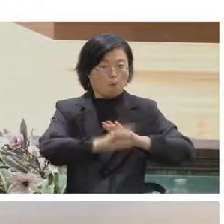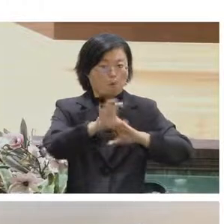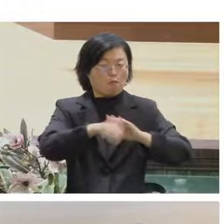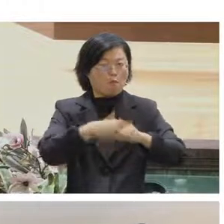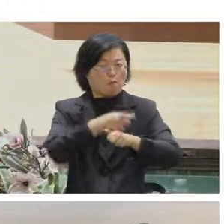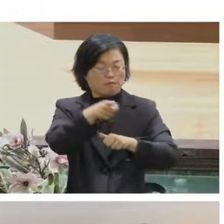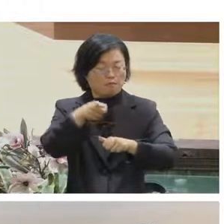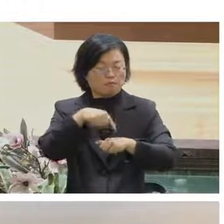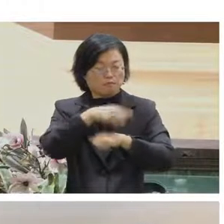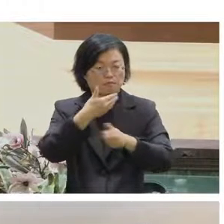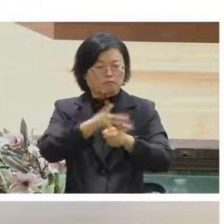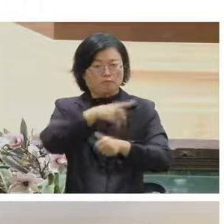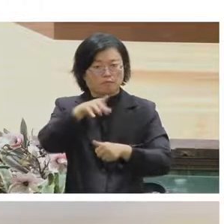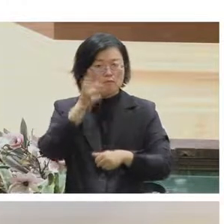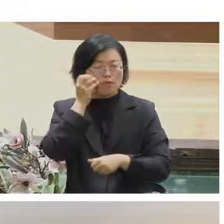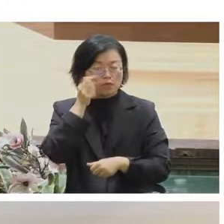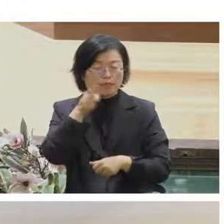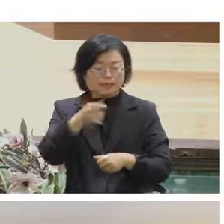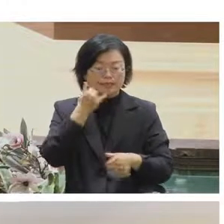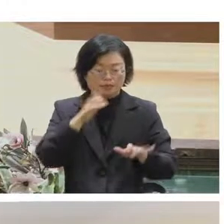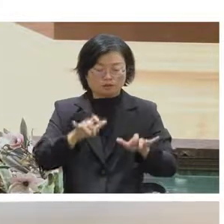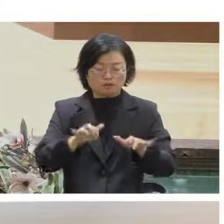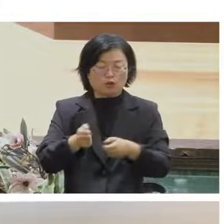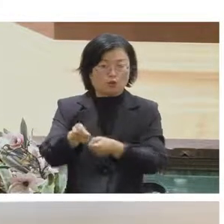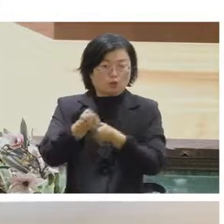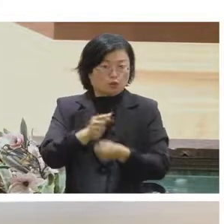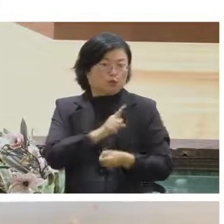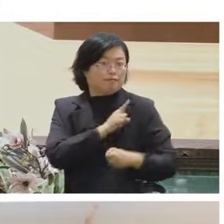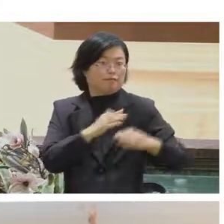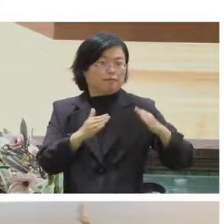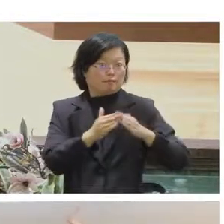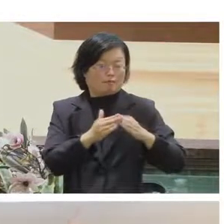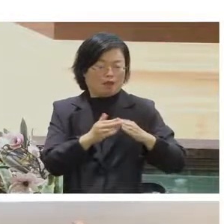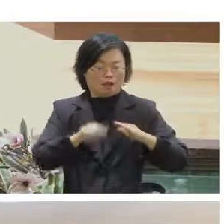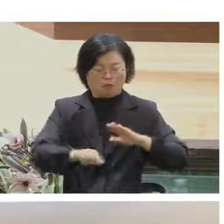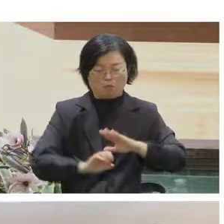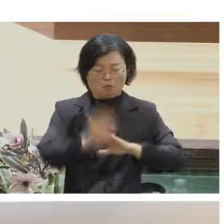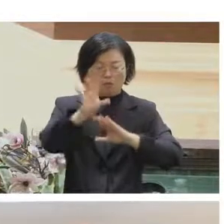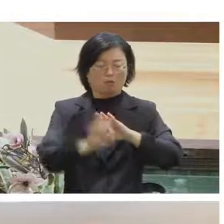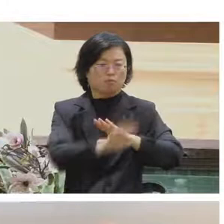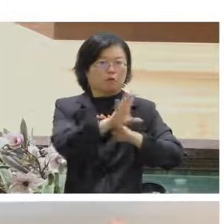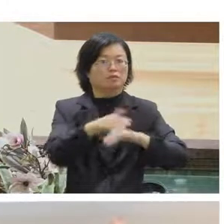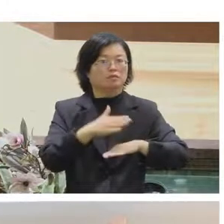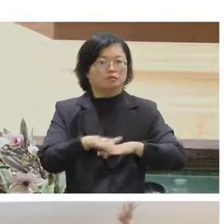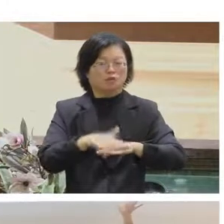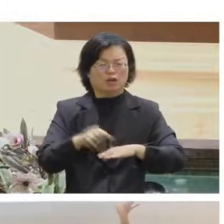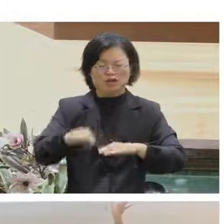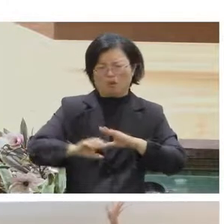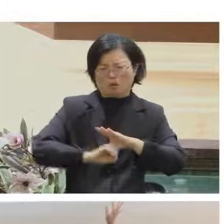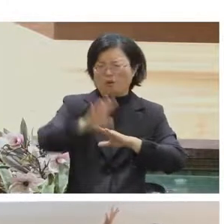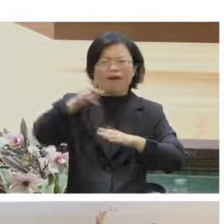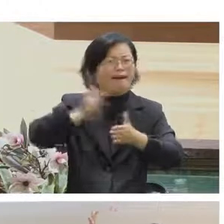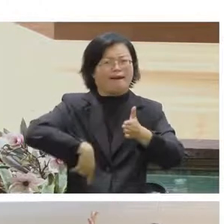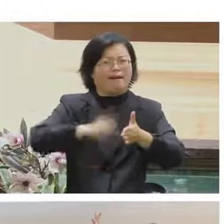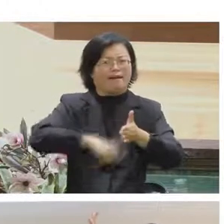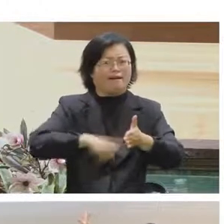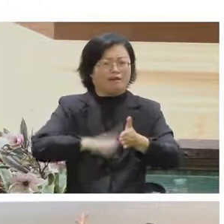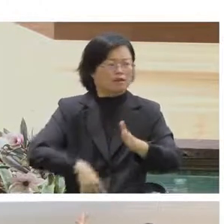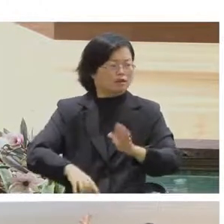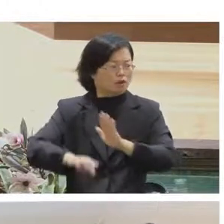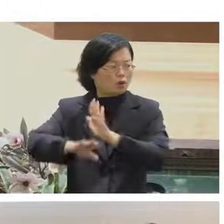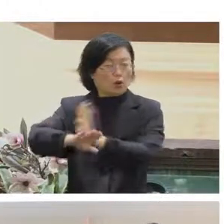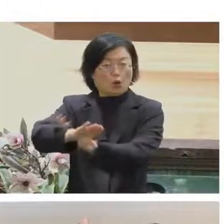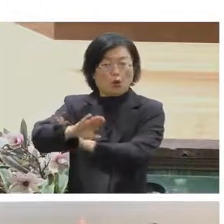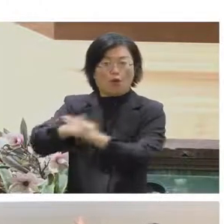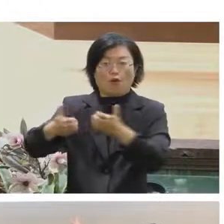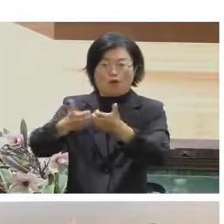搜尋究極家就會跑出來好 下一頁那它的畫面其實很簡單就像這樣子右邊它就可以開始分